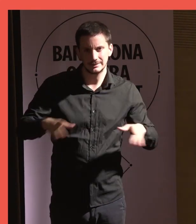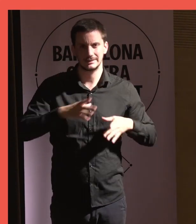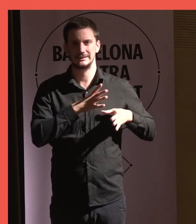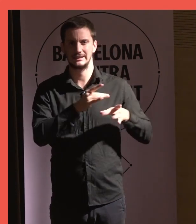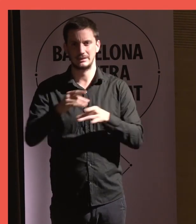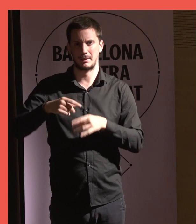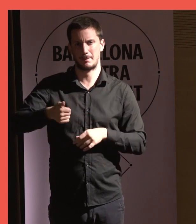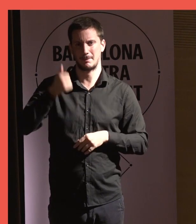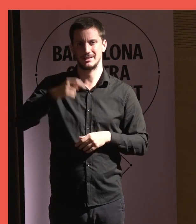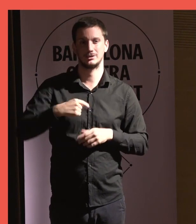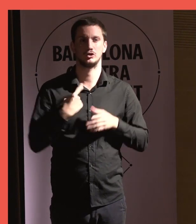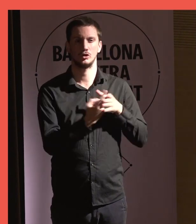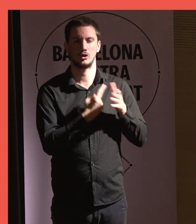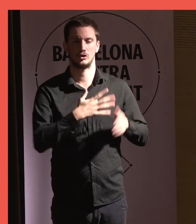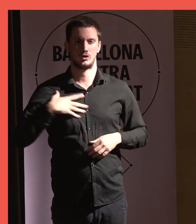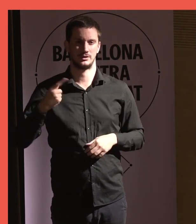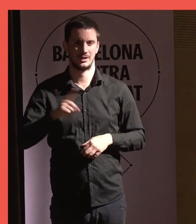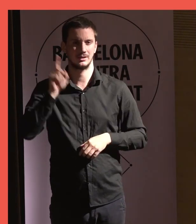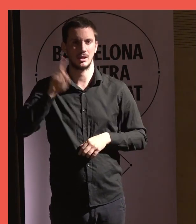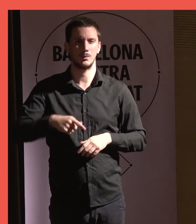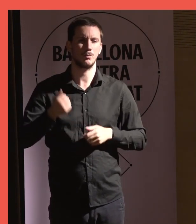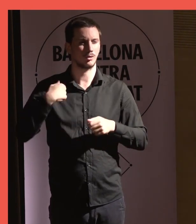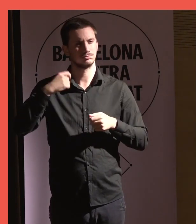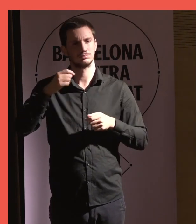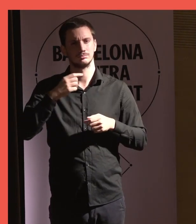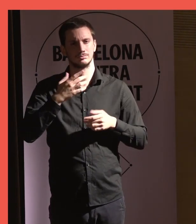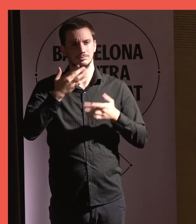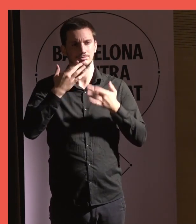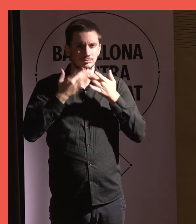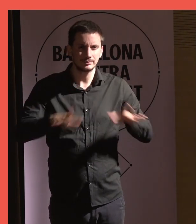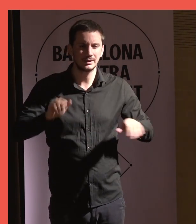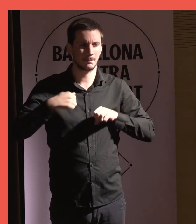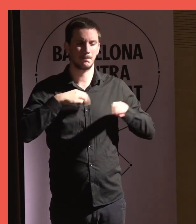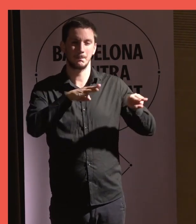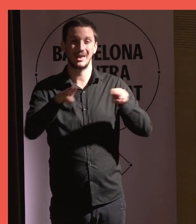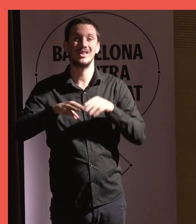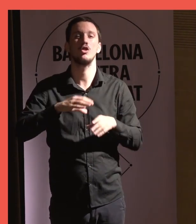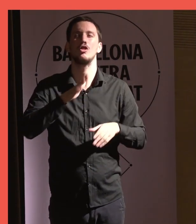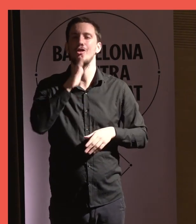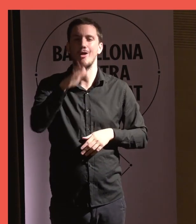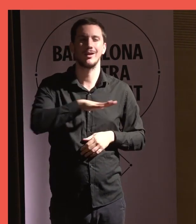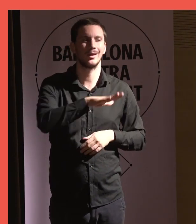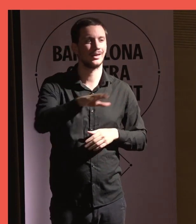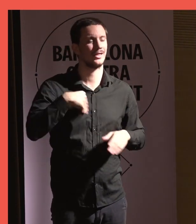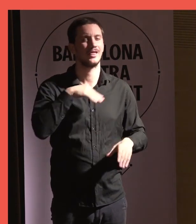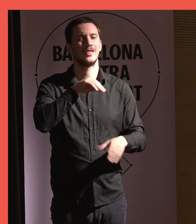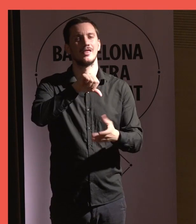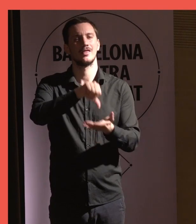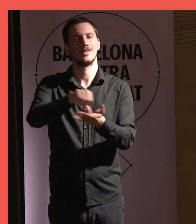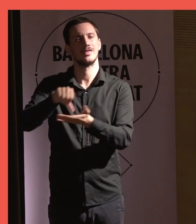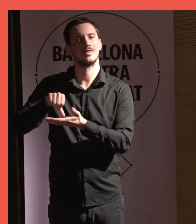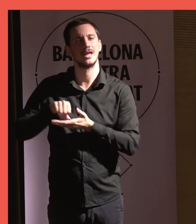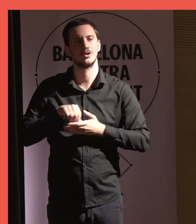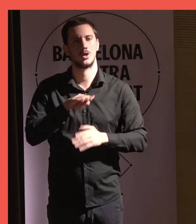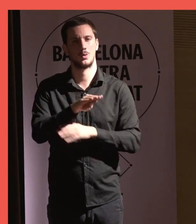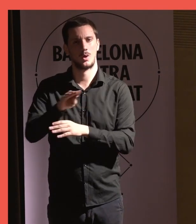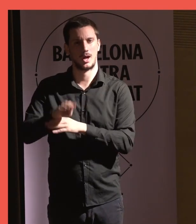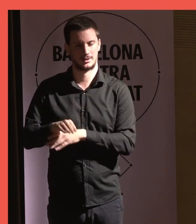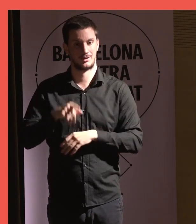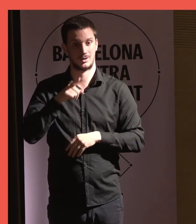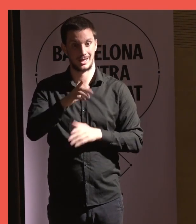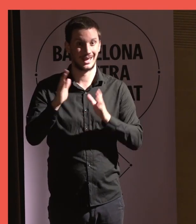desitjada. Segon, fer pedagogia i sensibilització en els centres educatius en les diferents etapes escolars. Tercer,